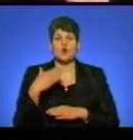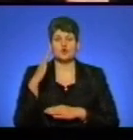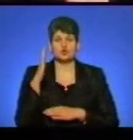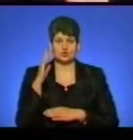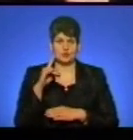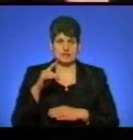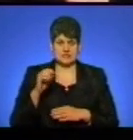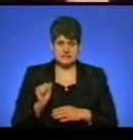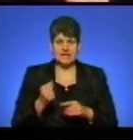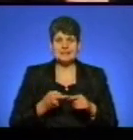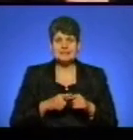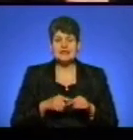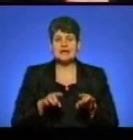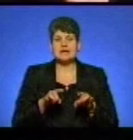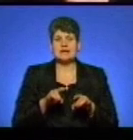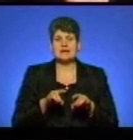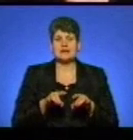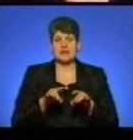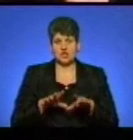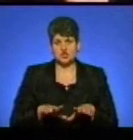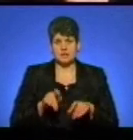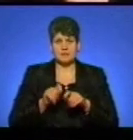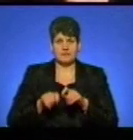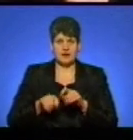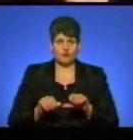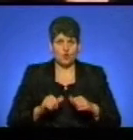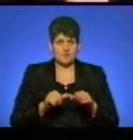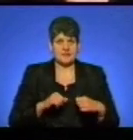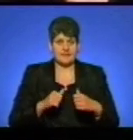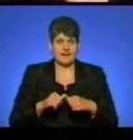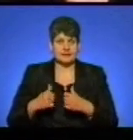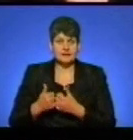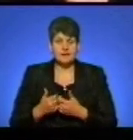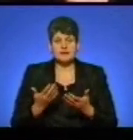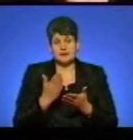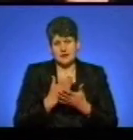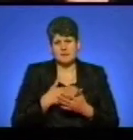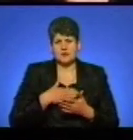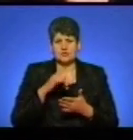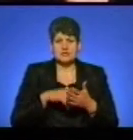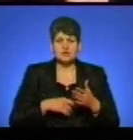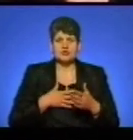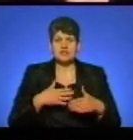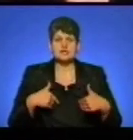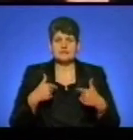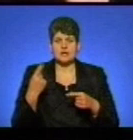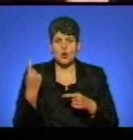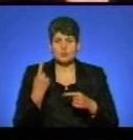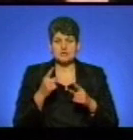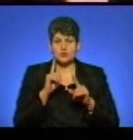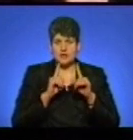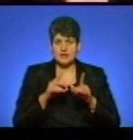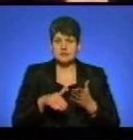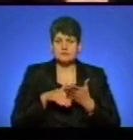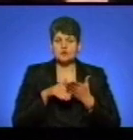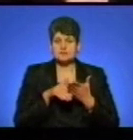воно зараз проходить періодом в комітетах, але маю дуже велику надію, що, власне, наші звернення обласної ради посприяють